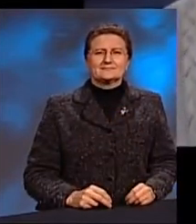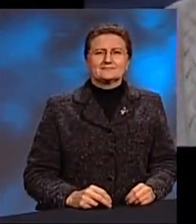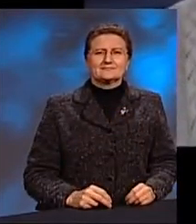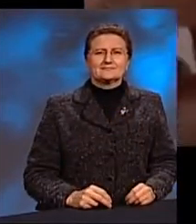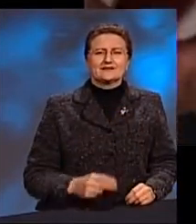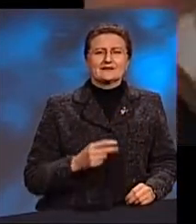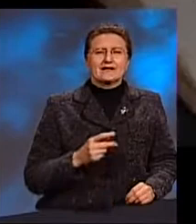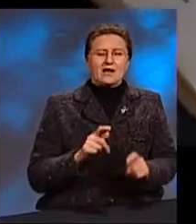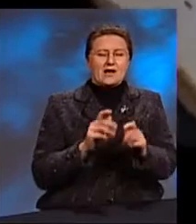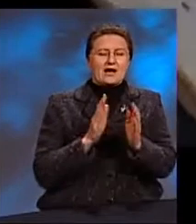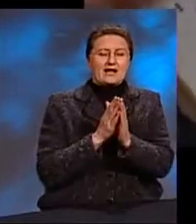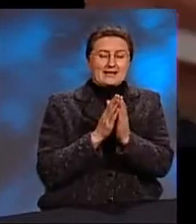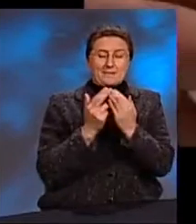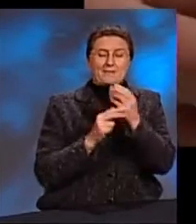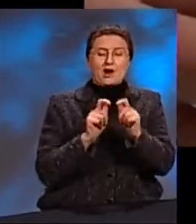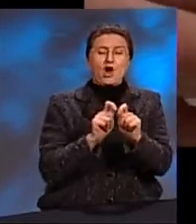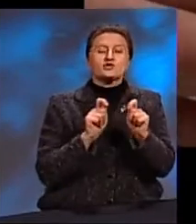Из Откровения